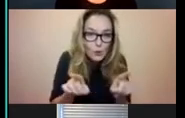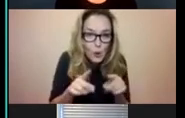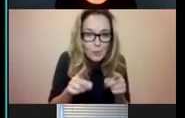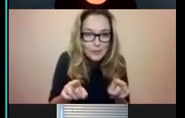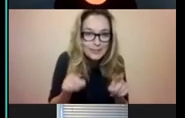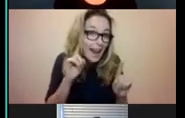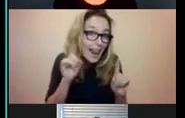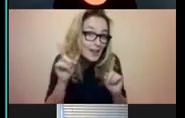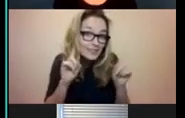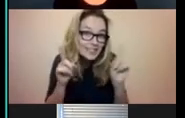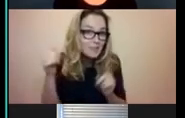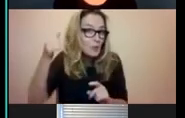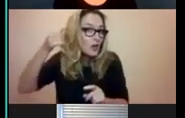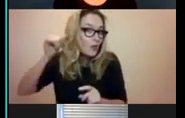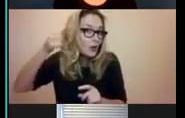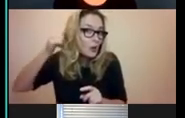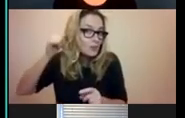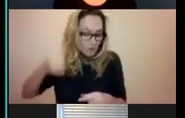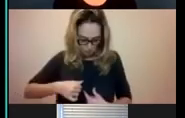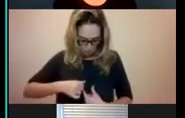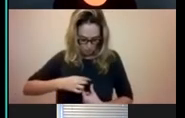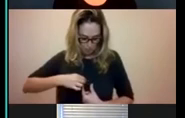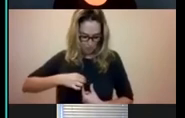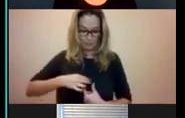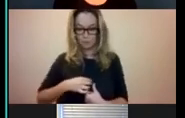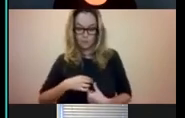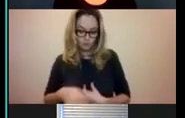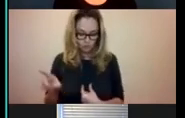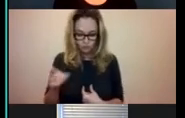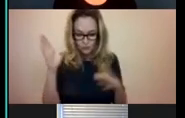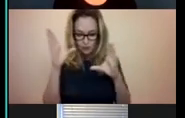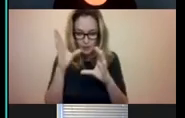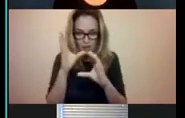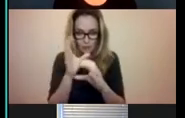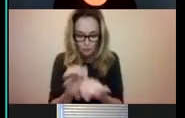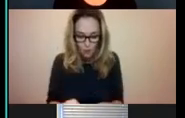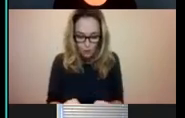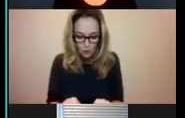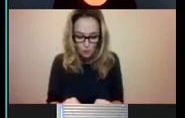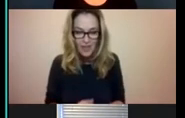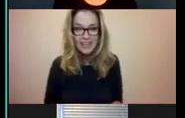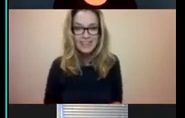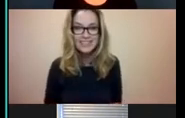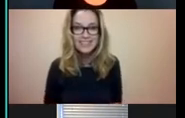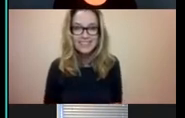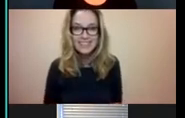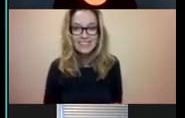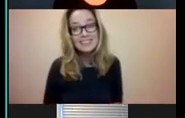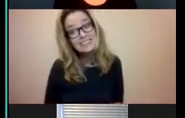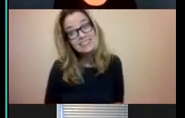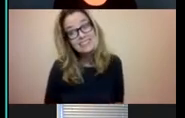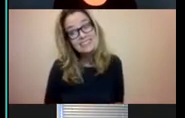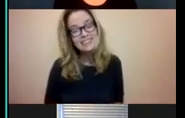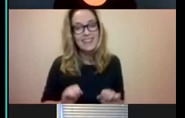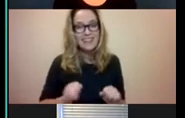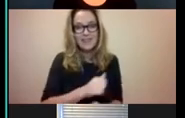Daar doe ook nog een knopje voor. En dan heb ik echt alle rust. Dan kan ik me even focussen op mijn werk. En ja, ik kan met iedereen